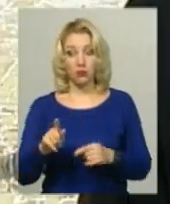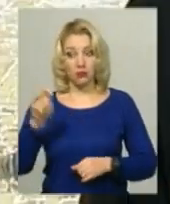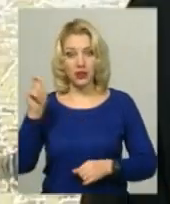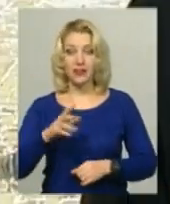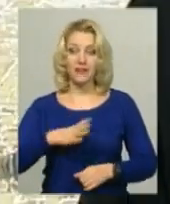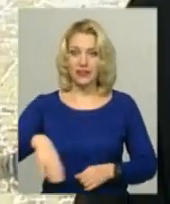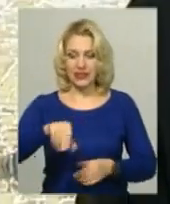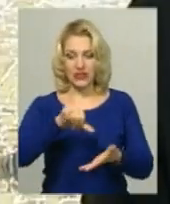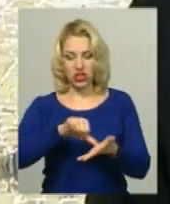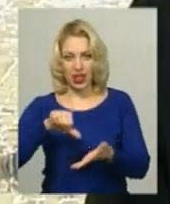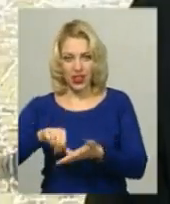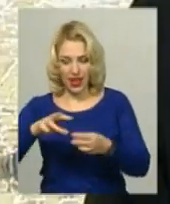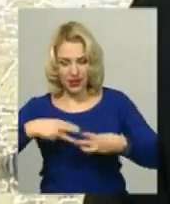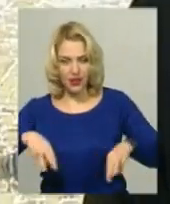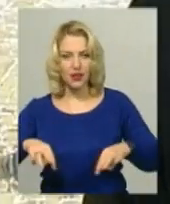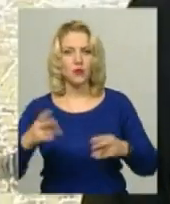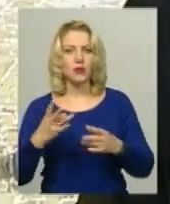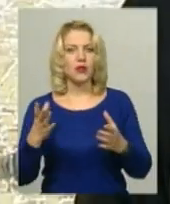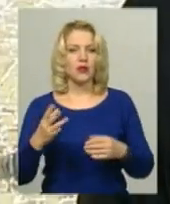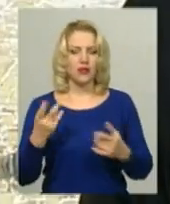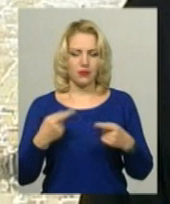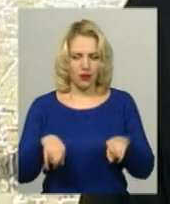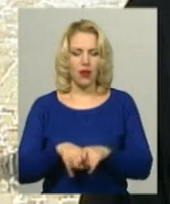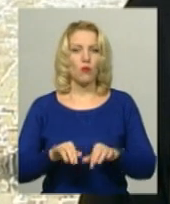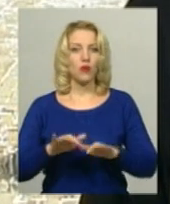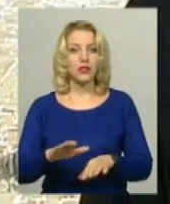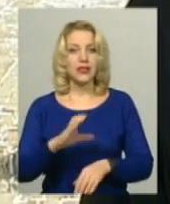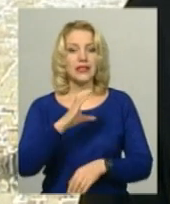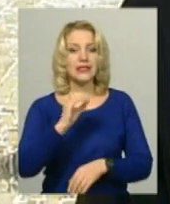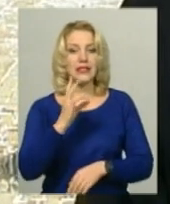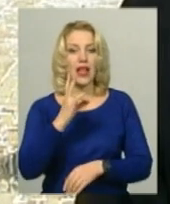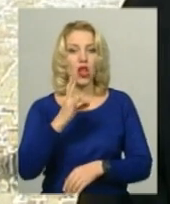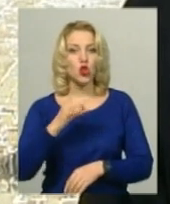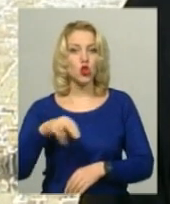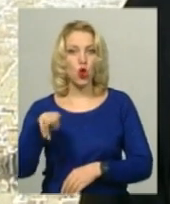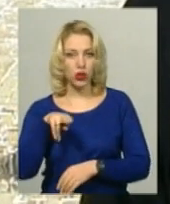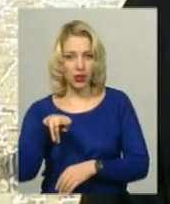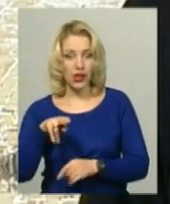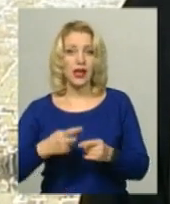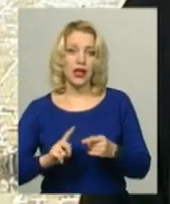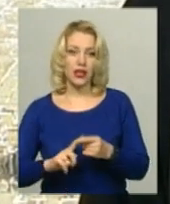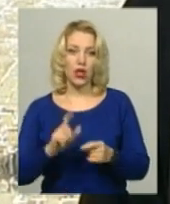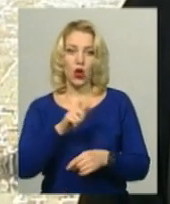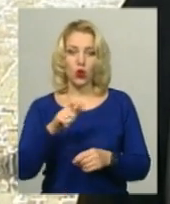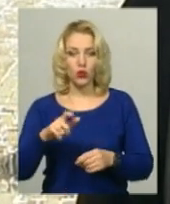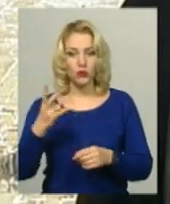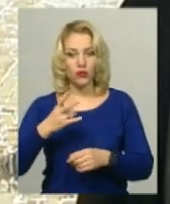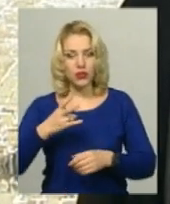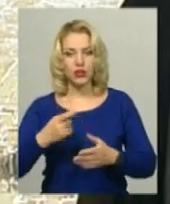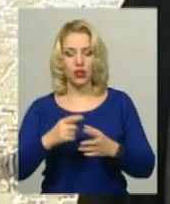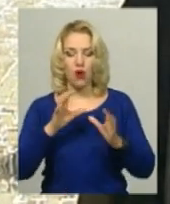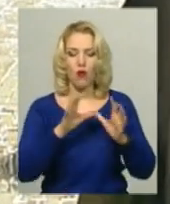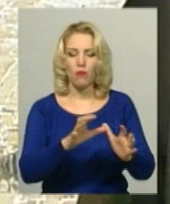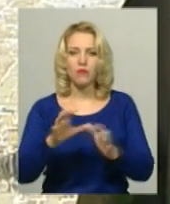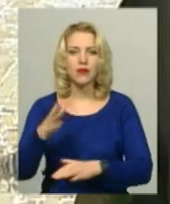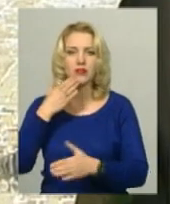всі члени, потрібна якась подія. Цією подією є синод. Вони люди, які повинні опікуватися своїми єпархіями,